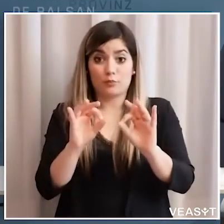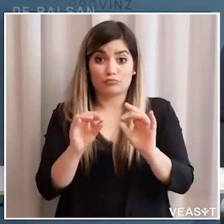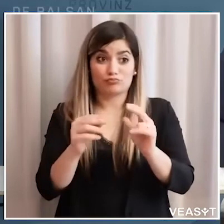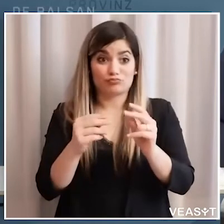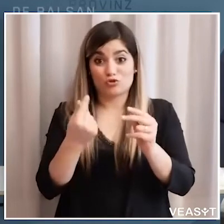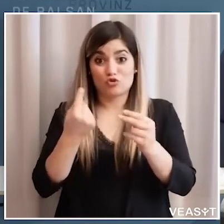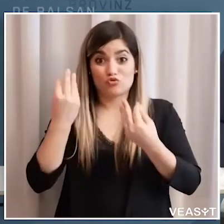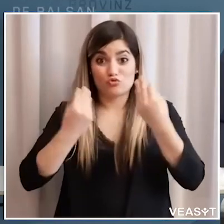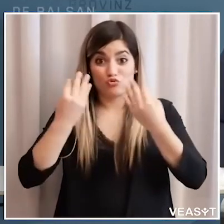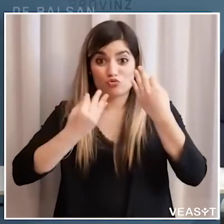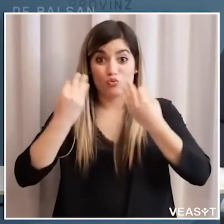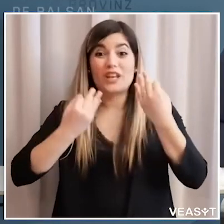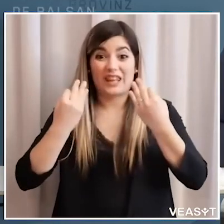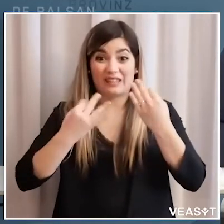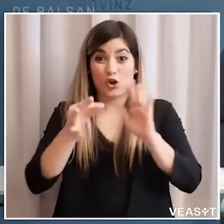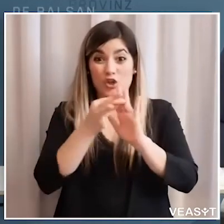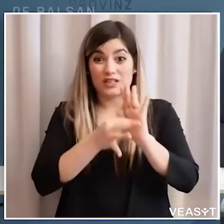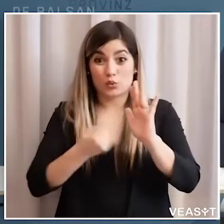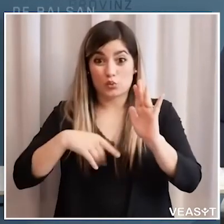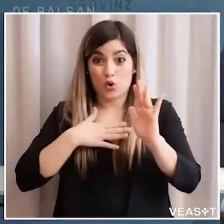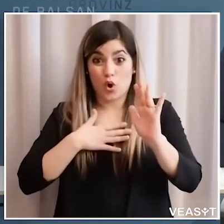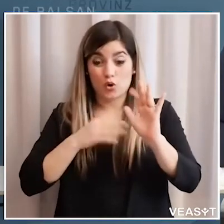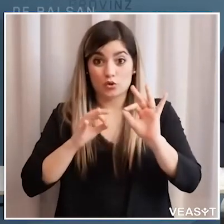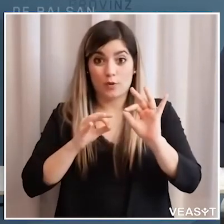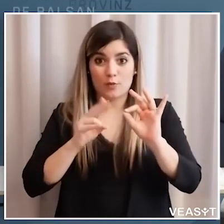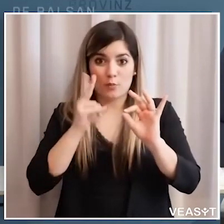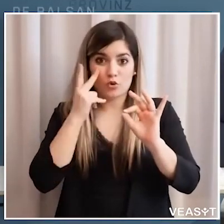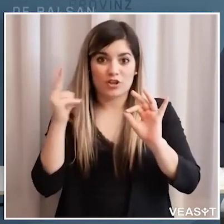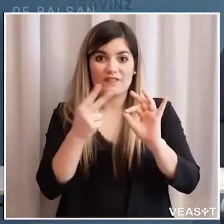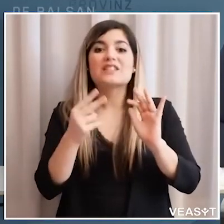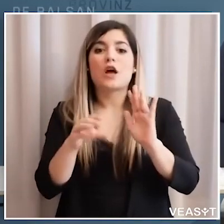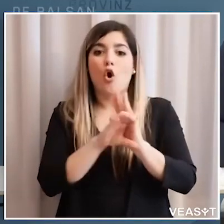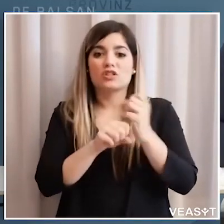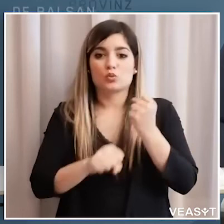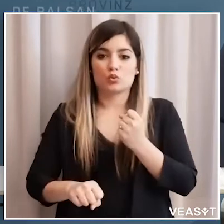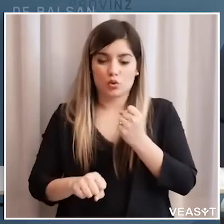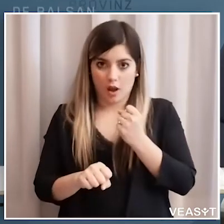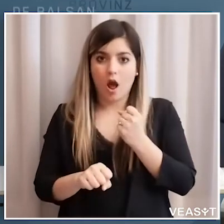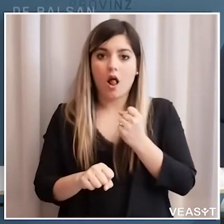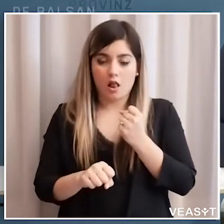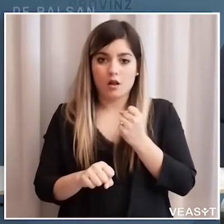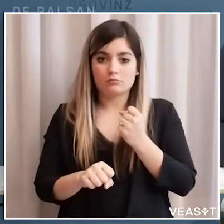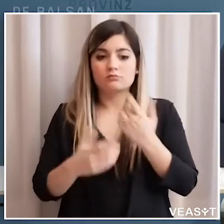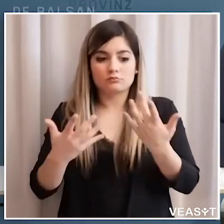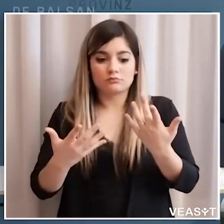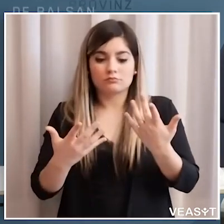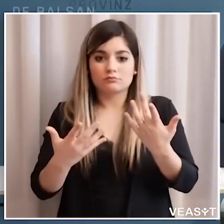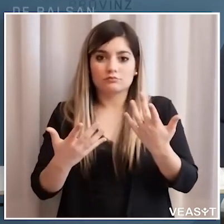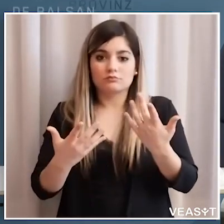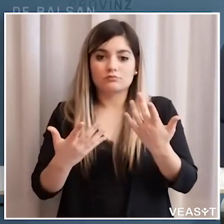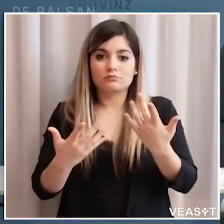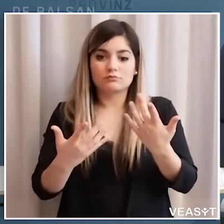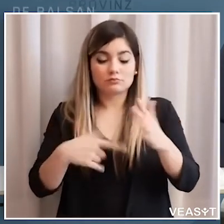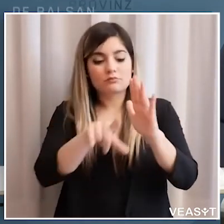'impianto giuridico del nostro statuto a livello costituzionale e perciò questa